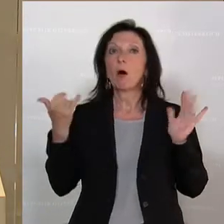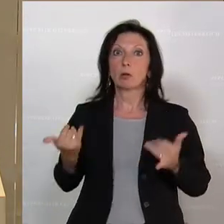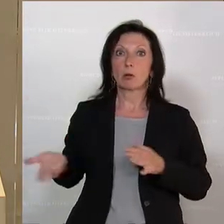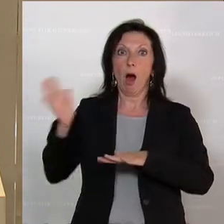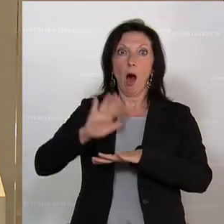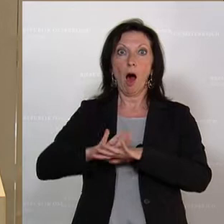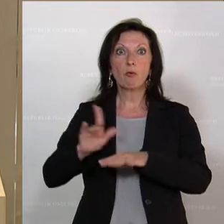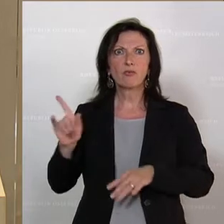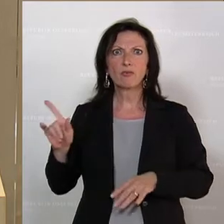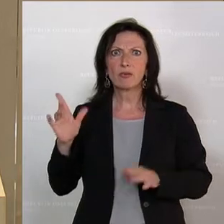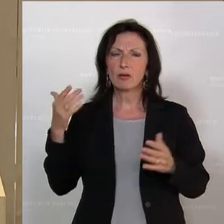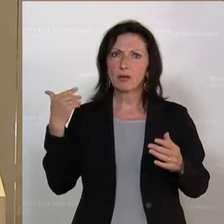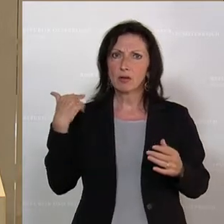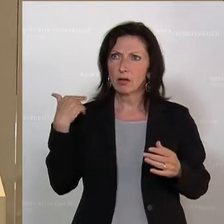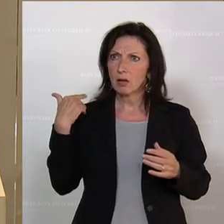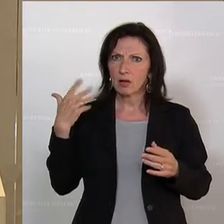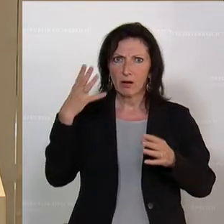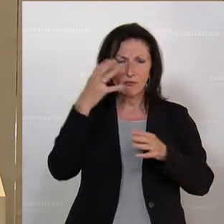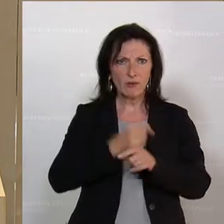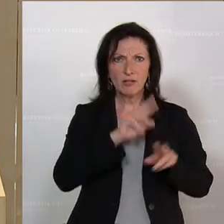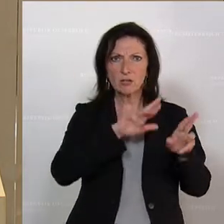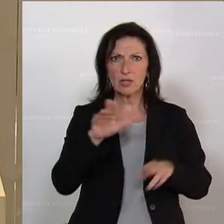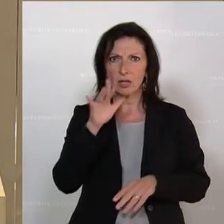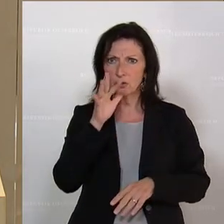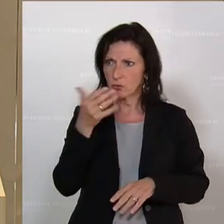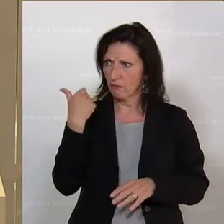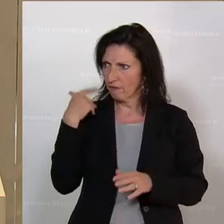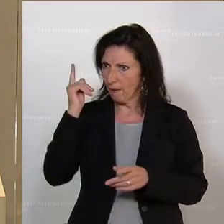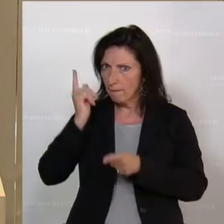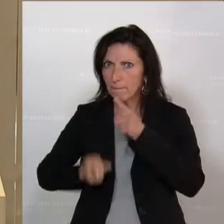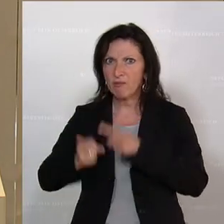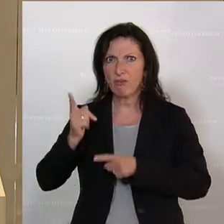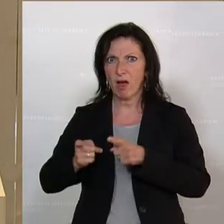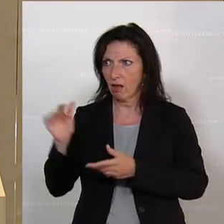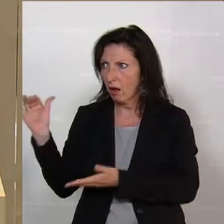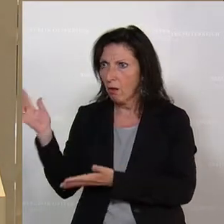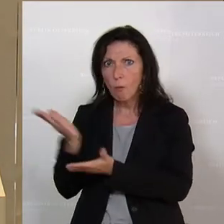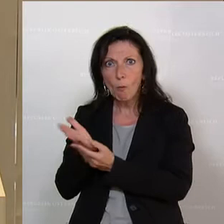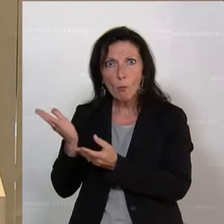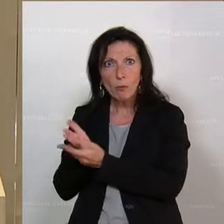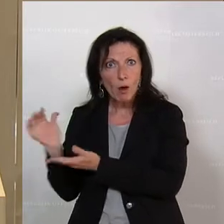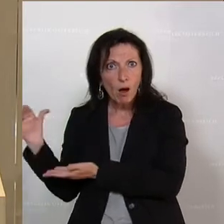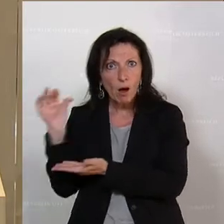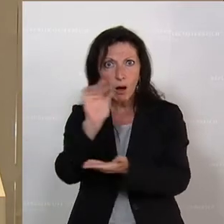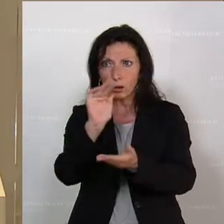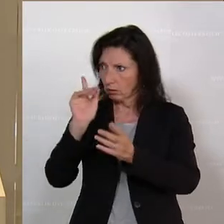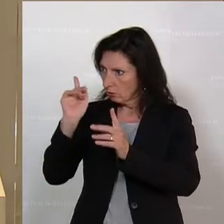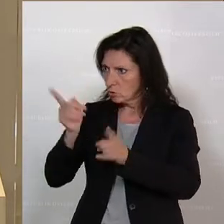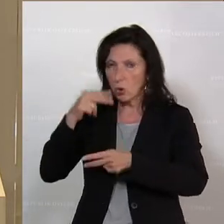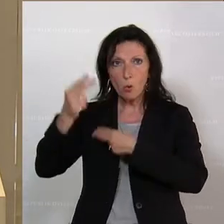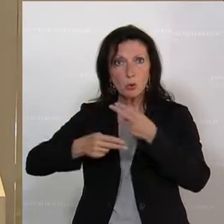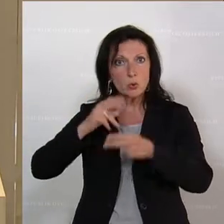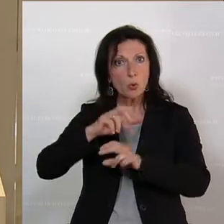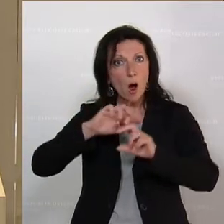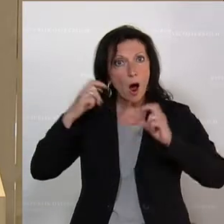geweigert, einer Anordnung des Verfassungsgerichtshofs nachzukommen, die Sie verpflichtet hat, dem Untersuchungsausschuss,